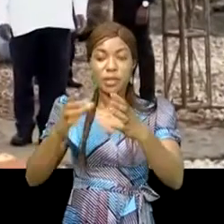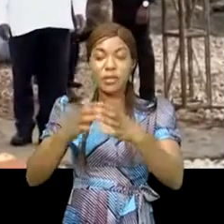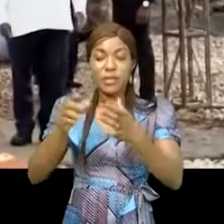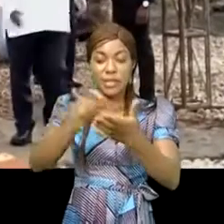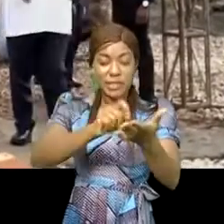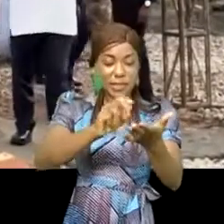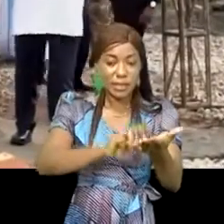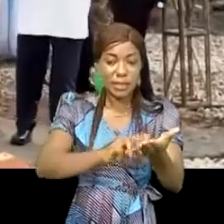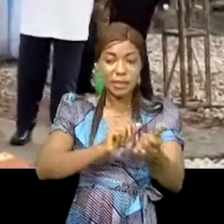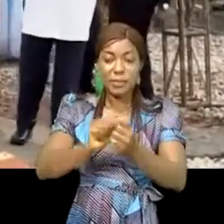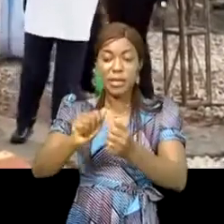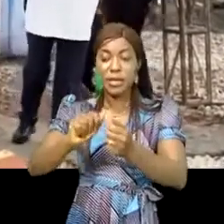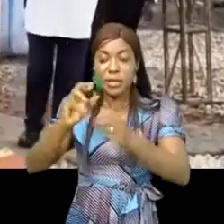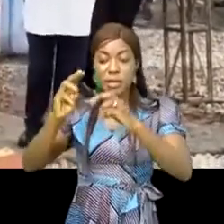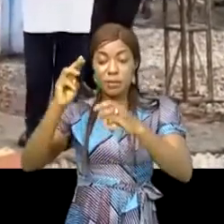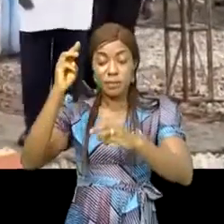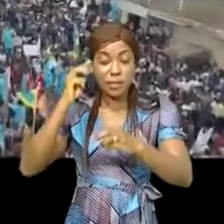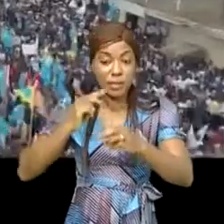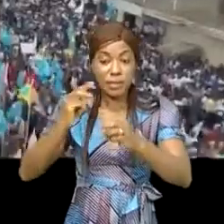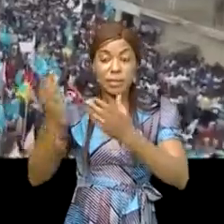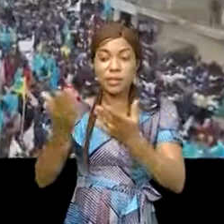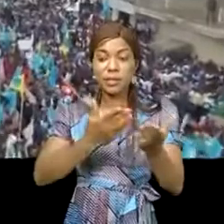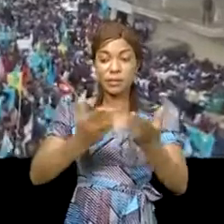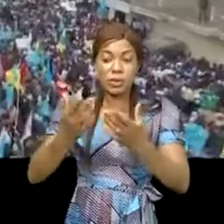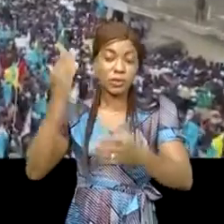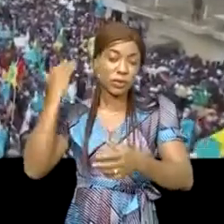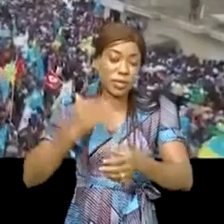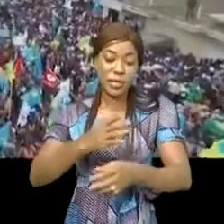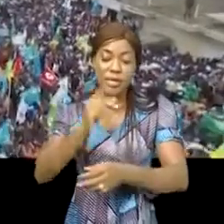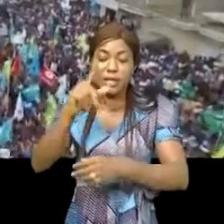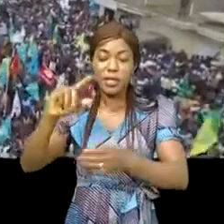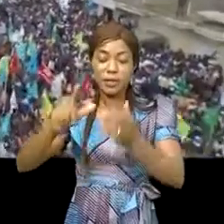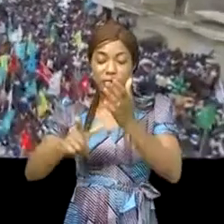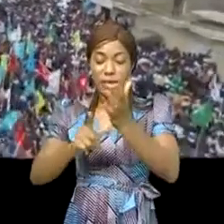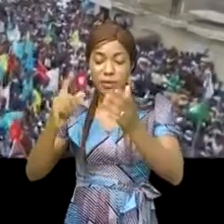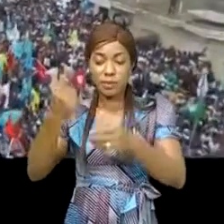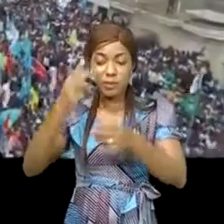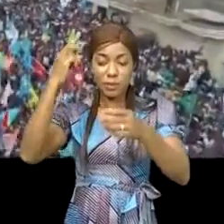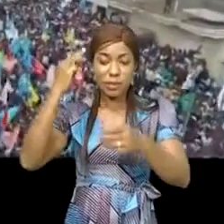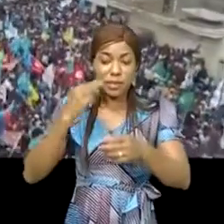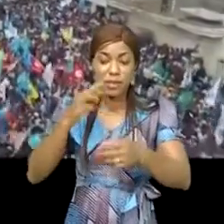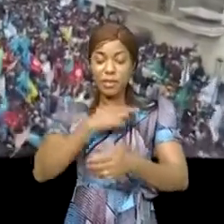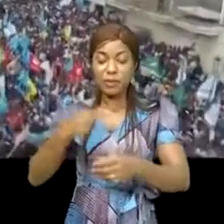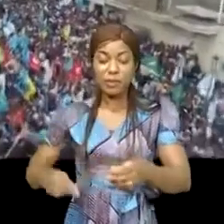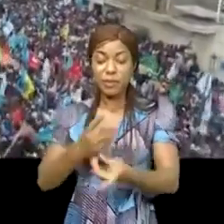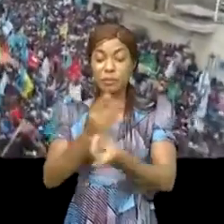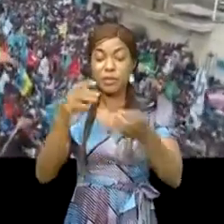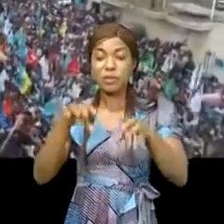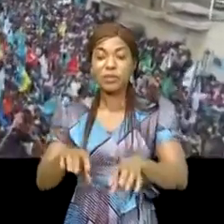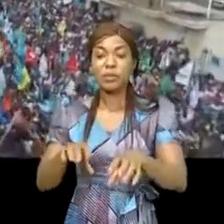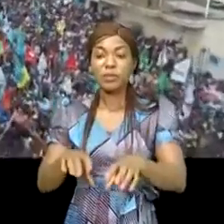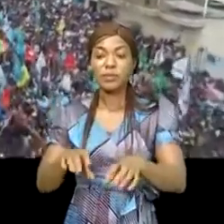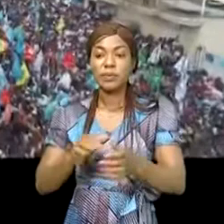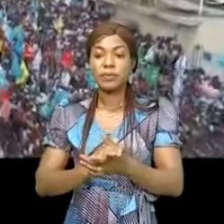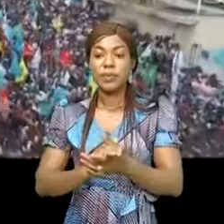signé par les ministres des transports de l'Ouganda et les vice-premiers ministres et ministres des affaires étrangères de la République démocratique du